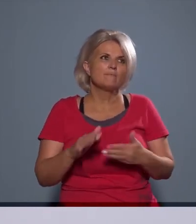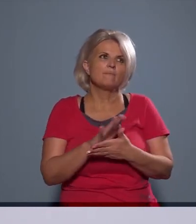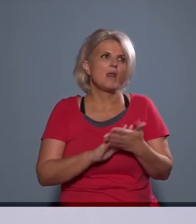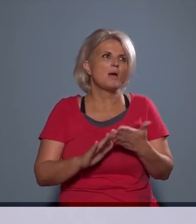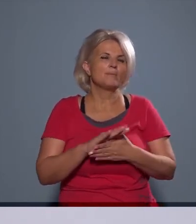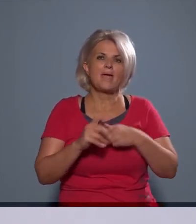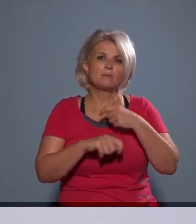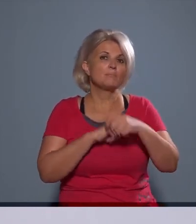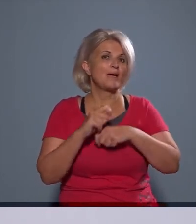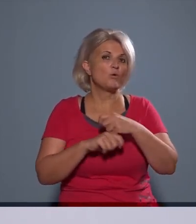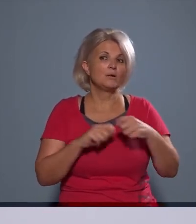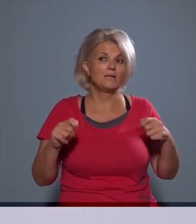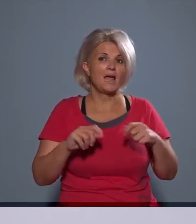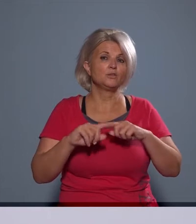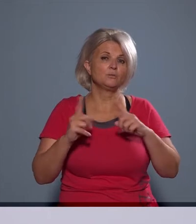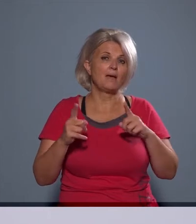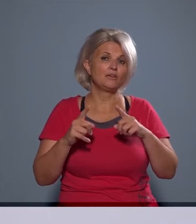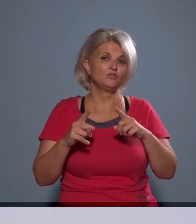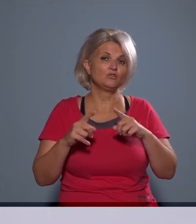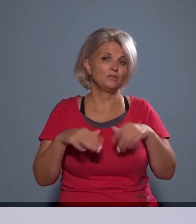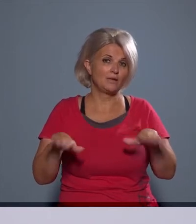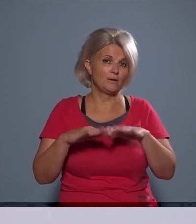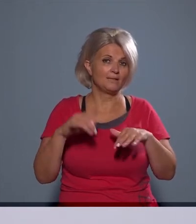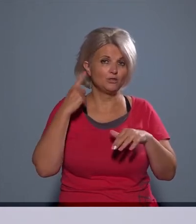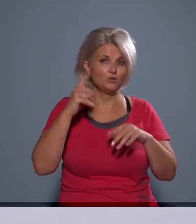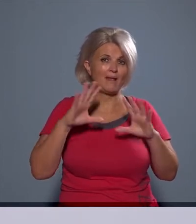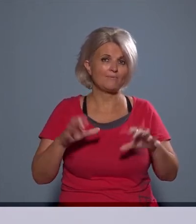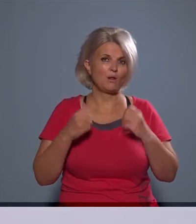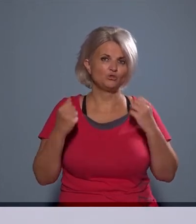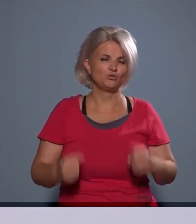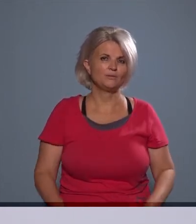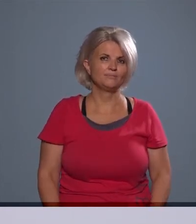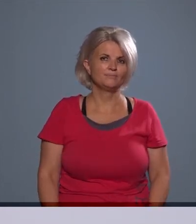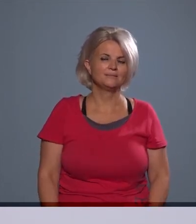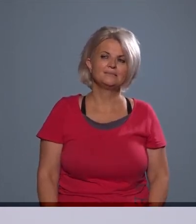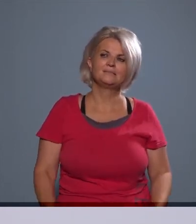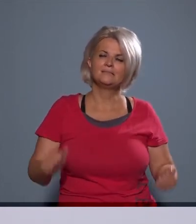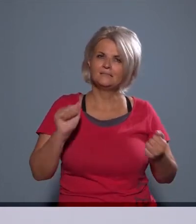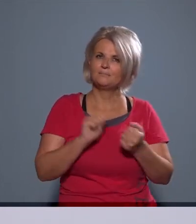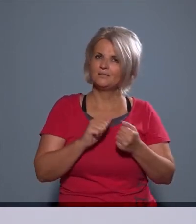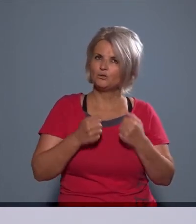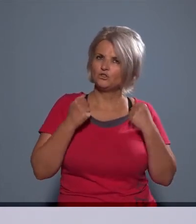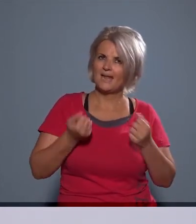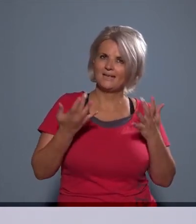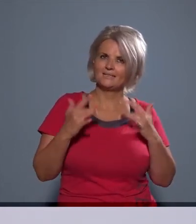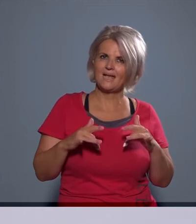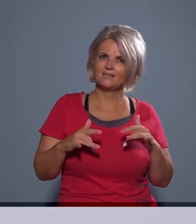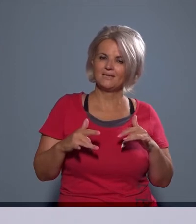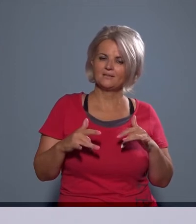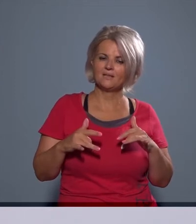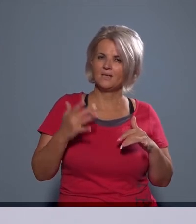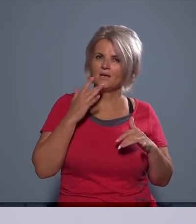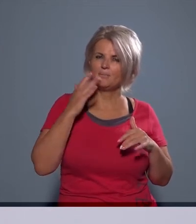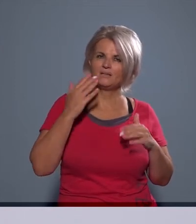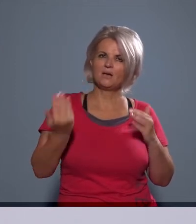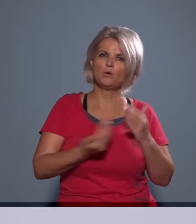más területeken is, kőbányai területeken is megvalósulhatna. Biztos, hogy nagyon nehéz helyzetben lenne egyébként továbbra is például az Újhegy.